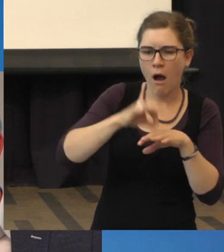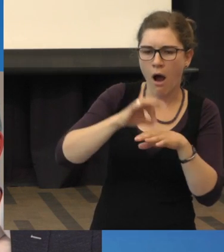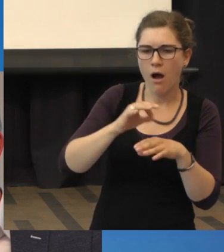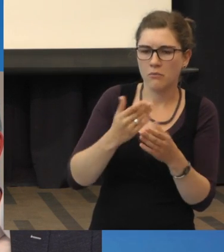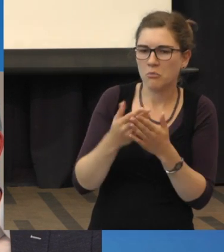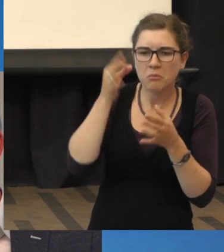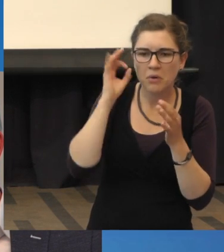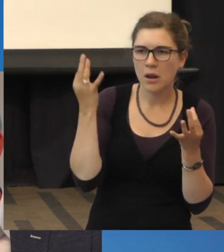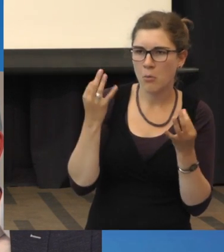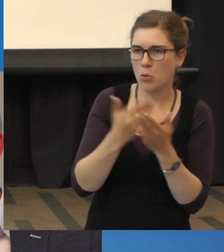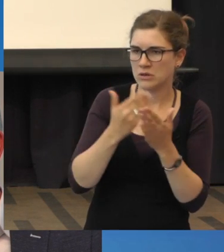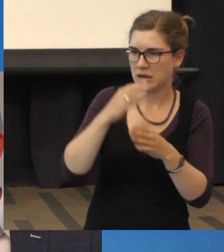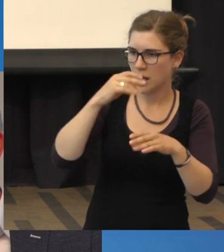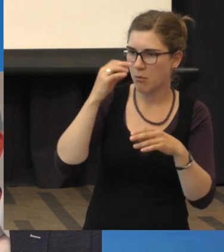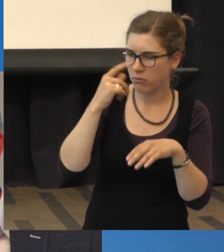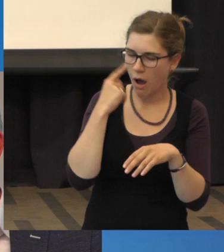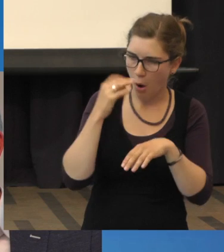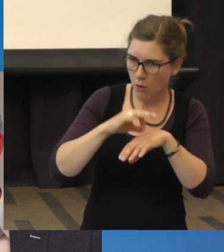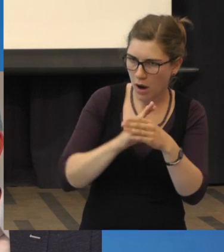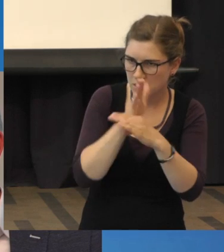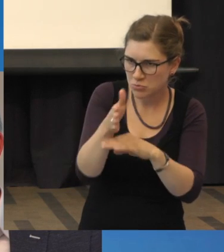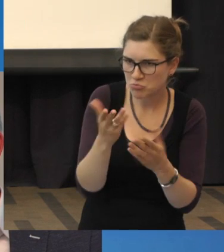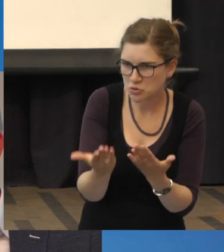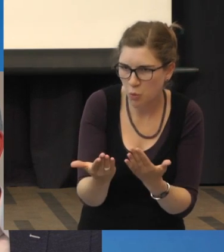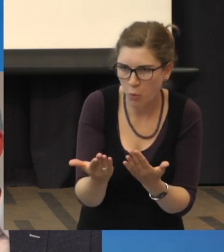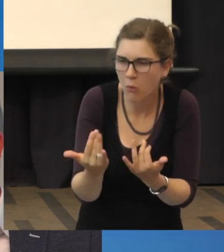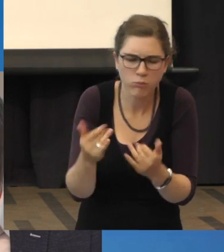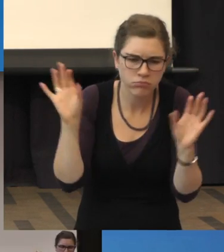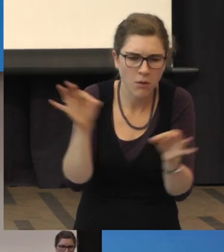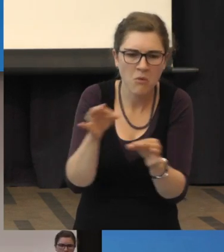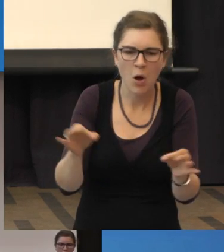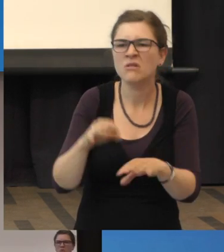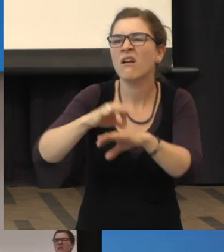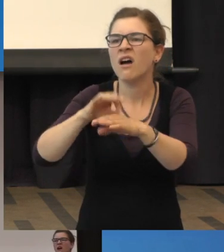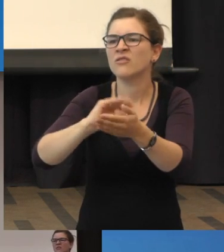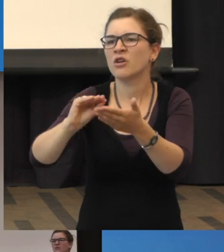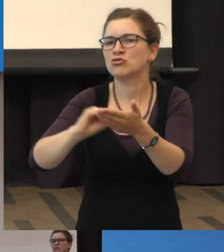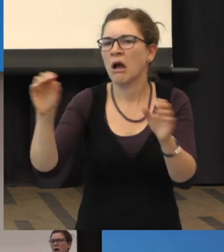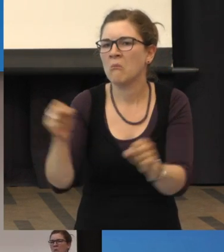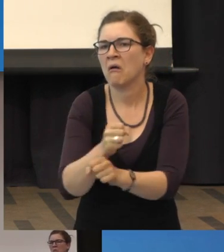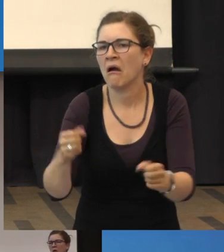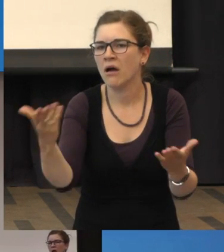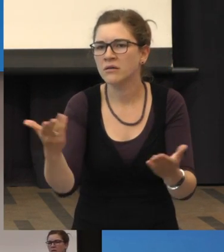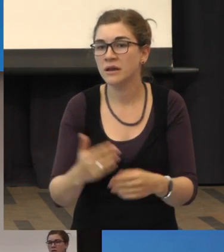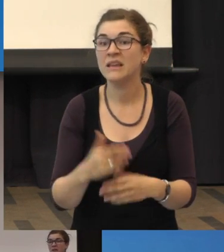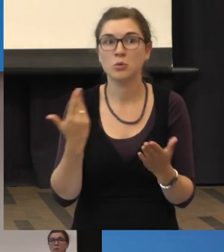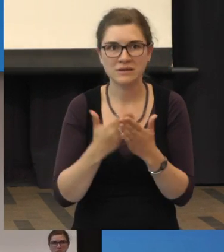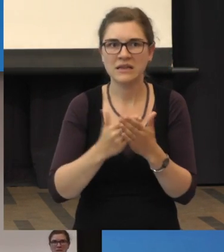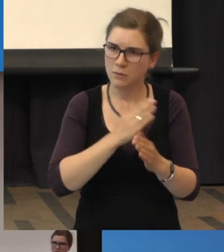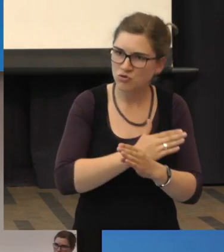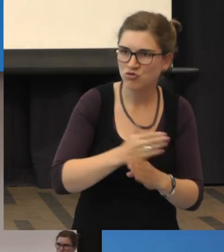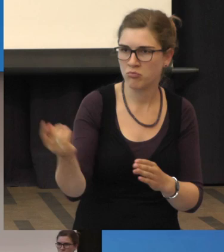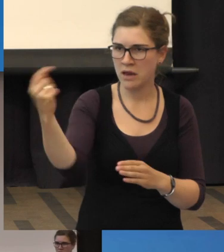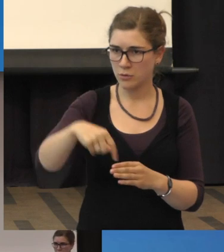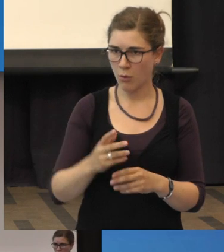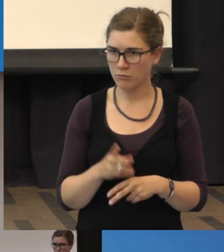manche Leute kommen vielleicht viel später. Sind die Optiker eventuell auch dann gefragt, die Leute zum Arzt zu schicken,